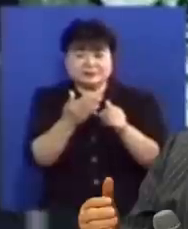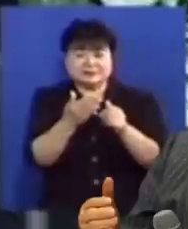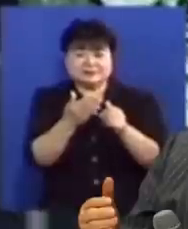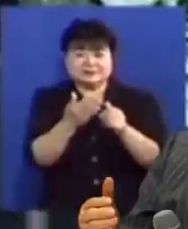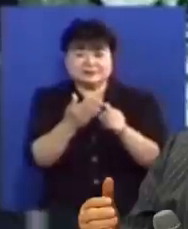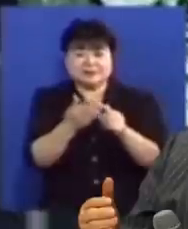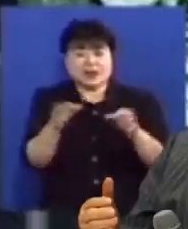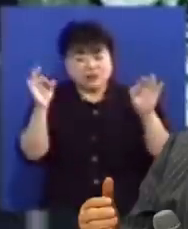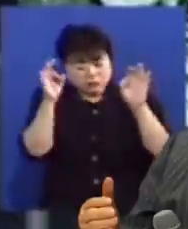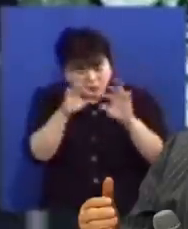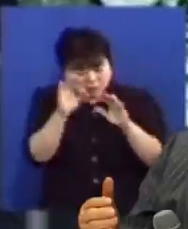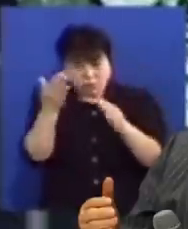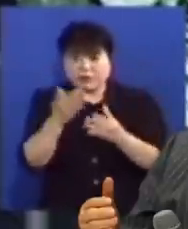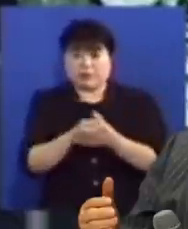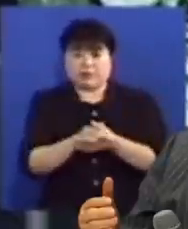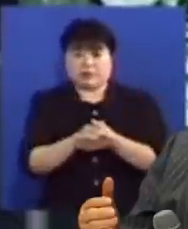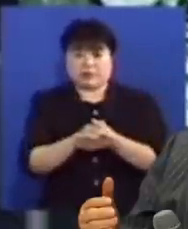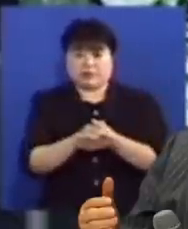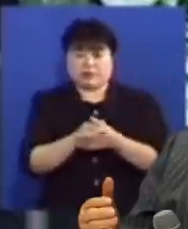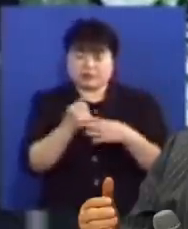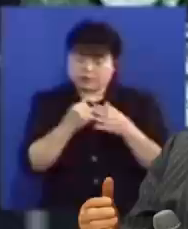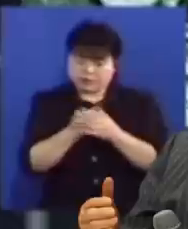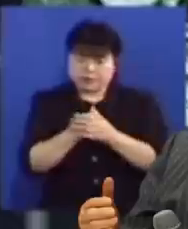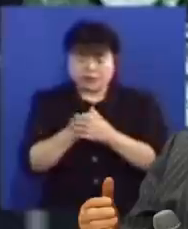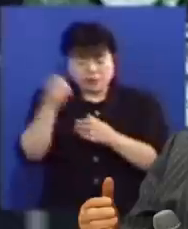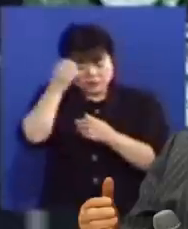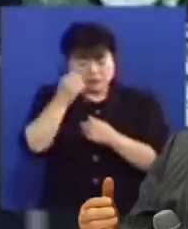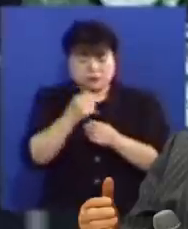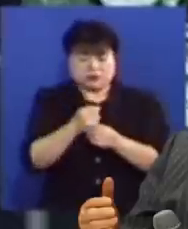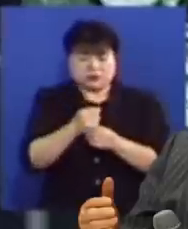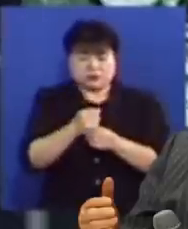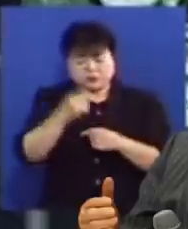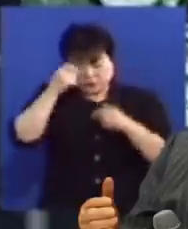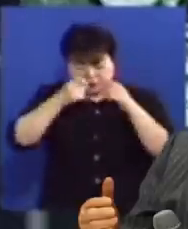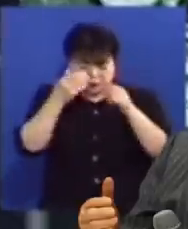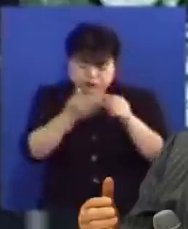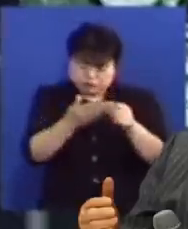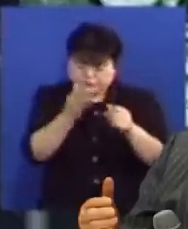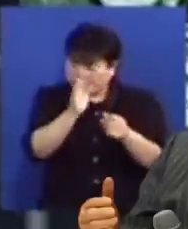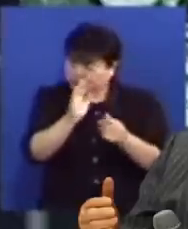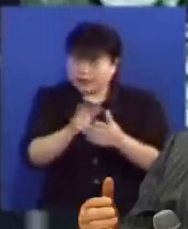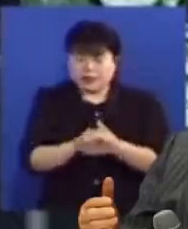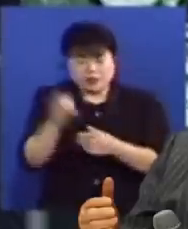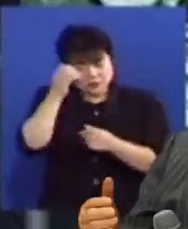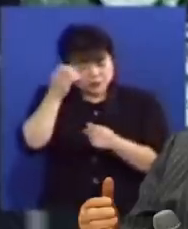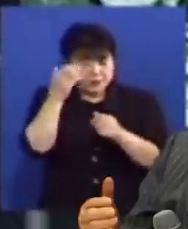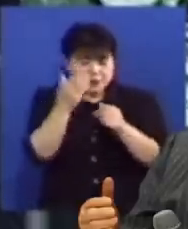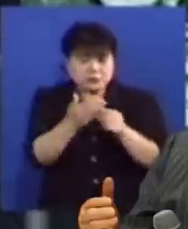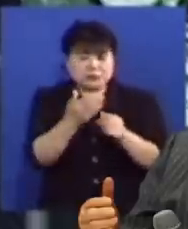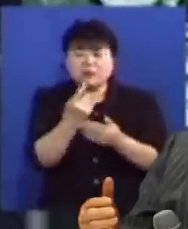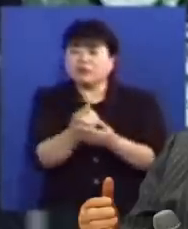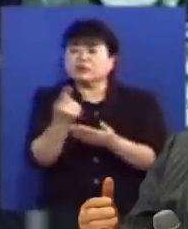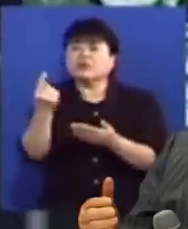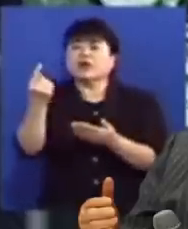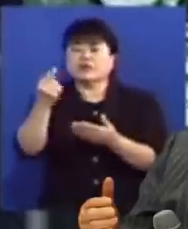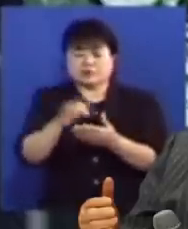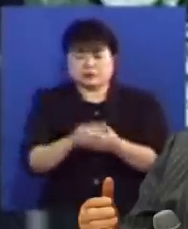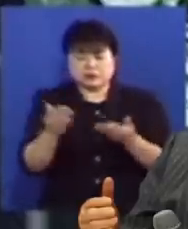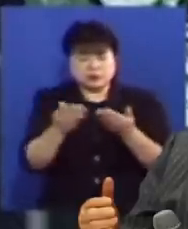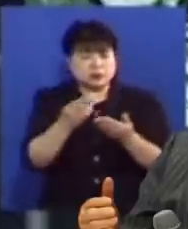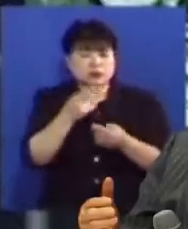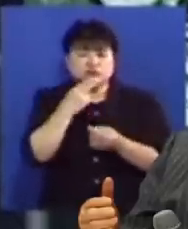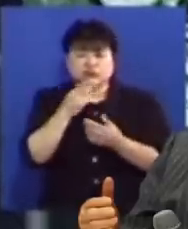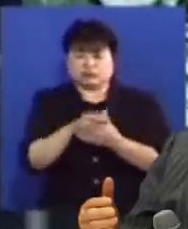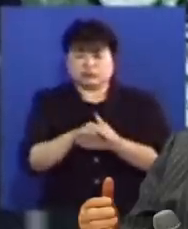소멸해지는 것입니다 그리고 성령을 자꾸 슬프게 하면 성령께서 우리를 위해서 일하지